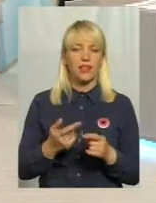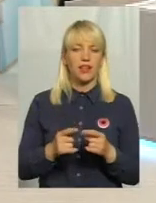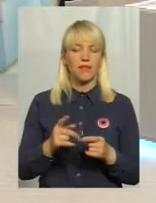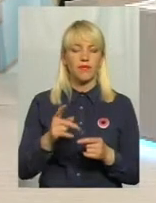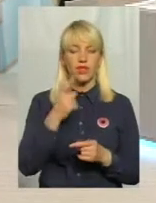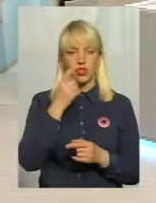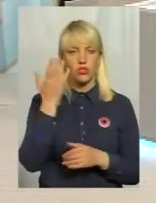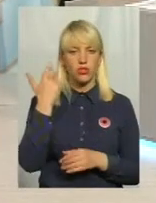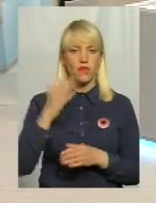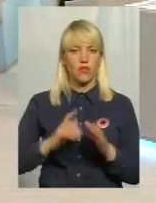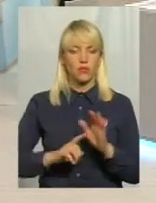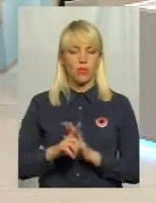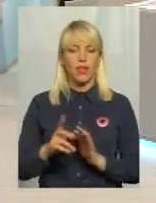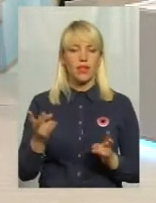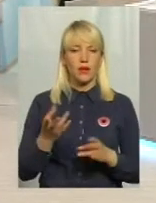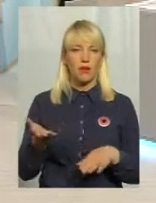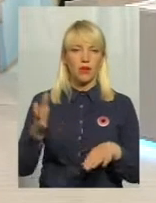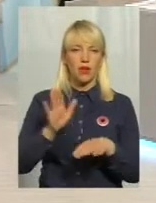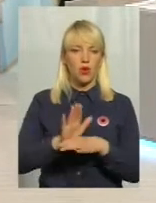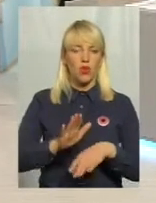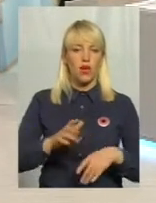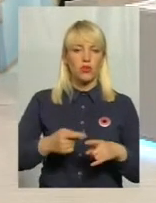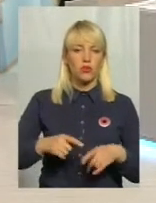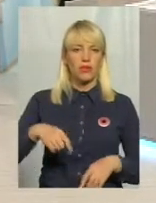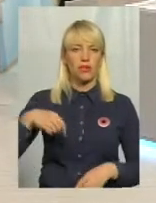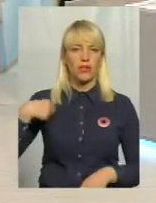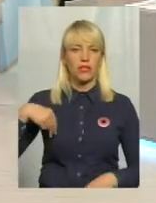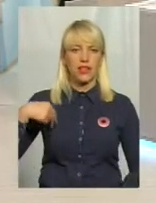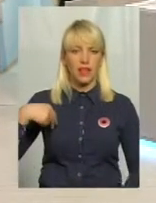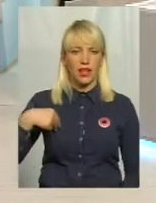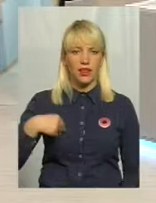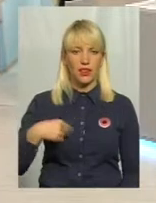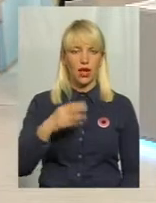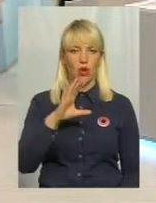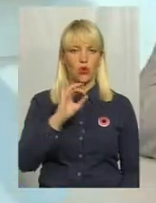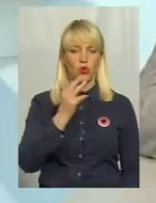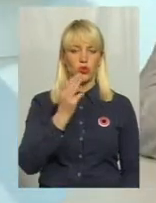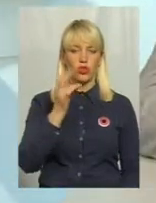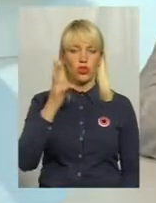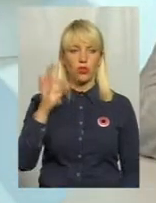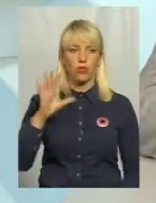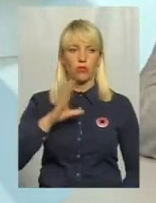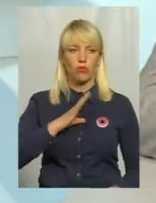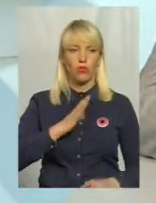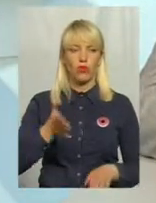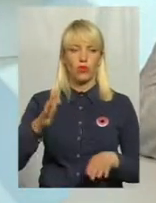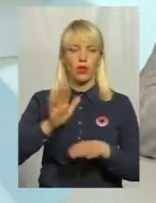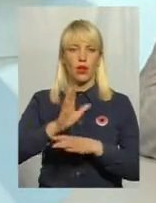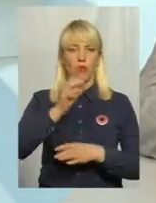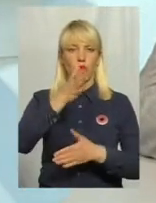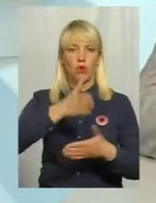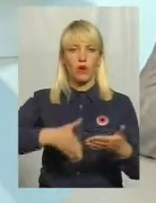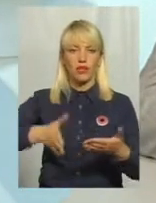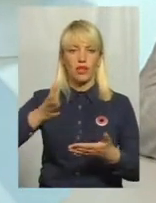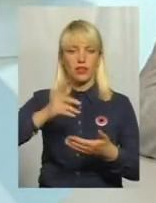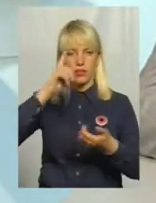ще указом президента Віктора Андрія Ющенка було розпорядження про ліквідацію пам'ятків,